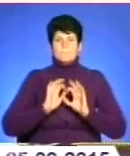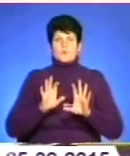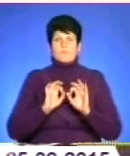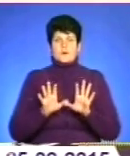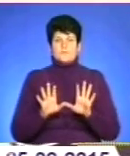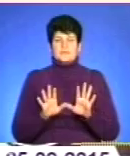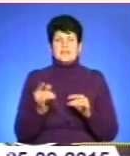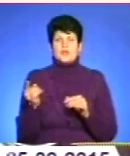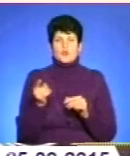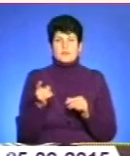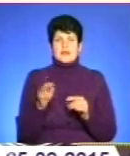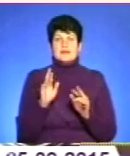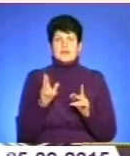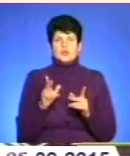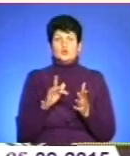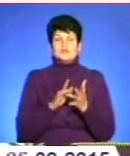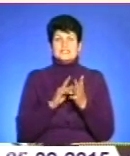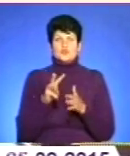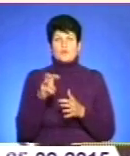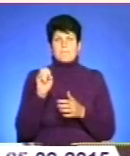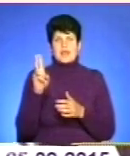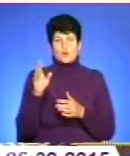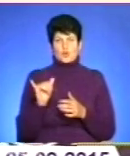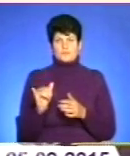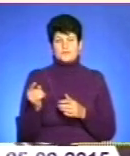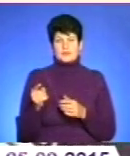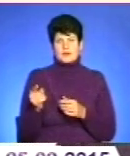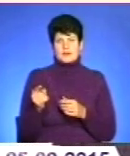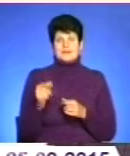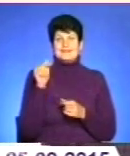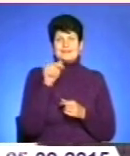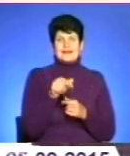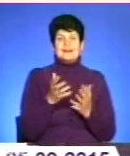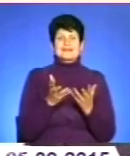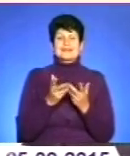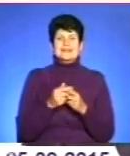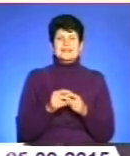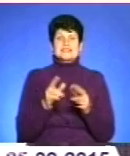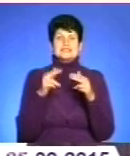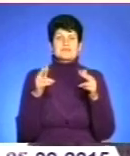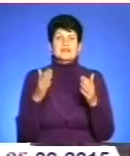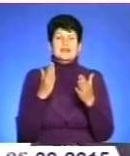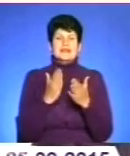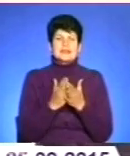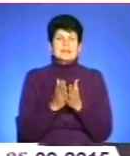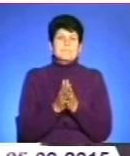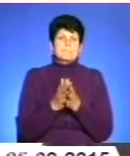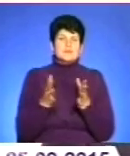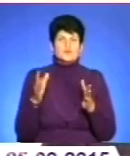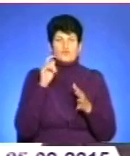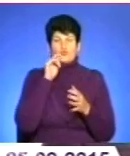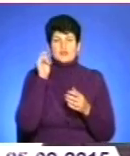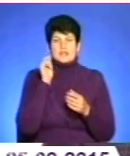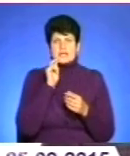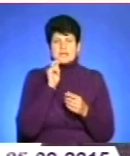Тернопілля як туристичну меку України. Та кількість замків, яка є найбільшою в Україні, найбільше сконцентрованою